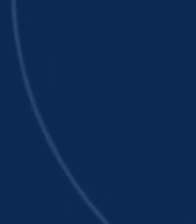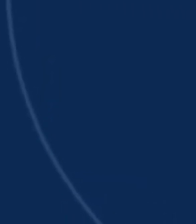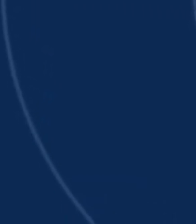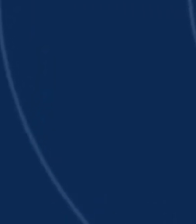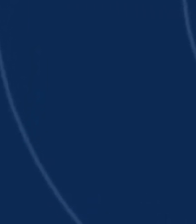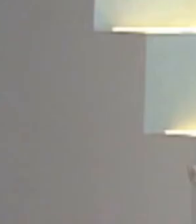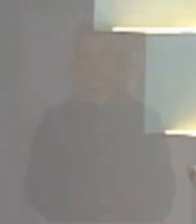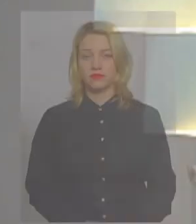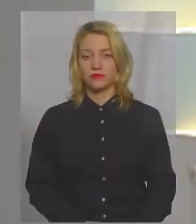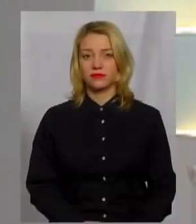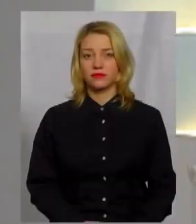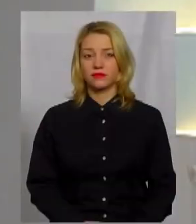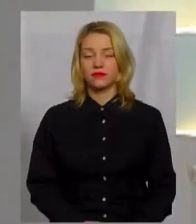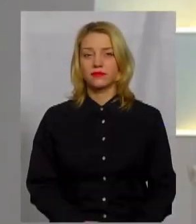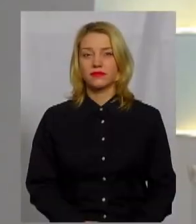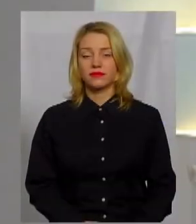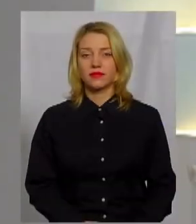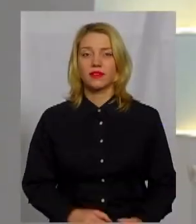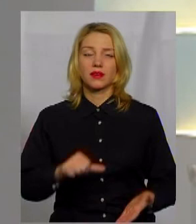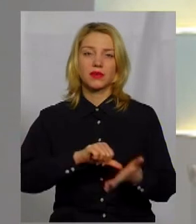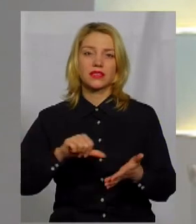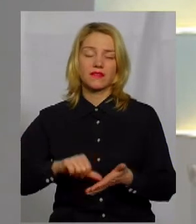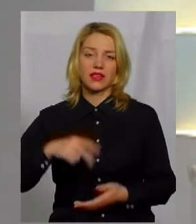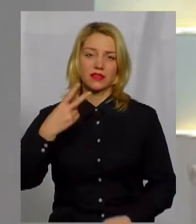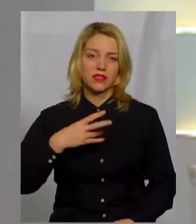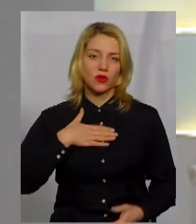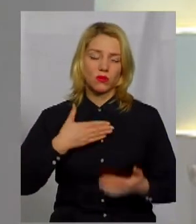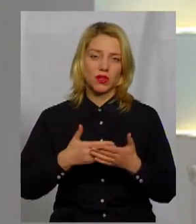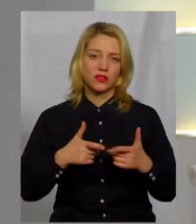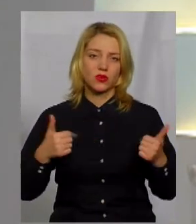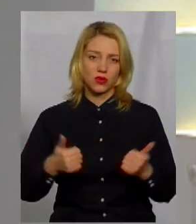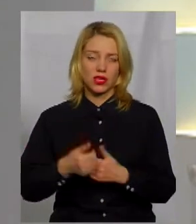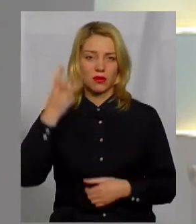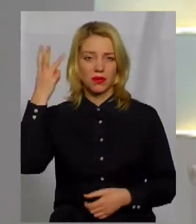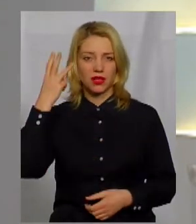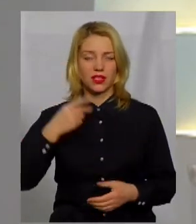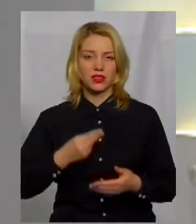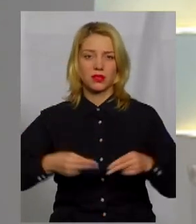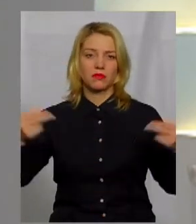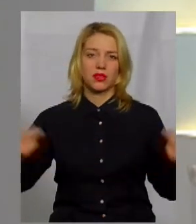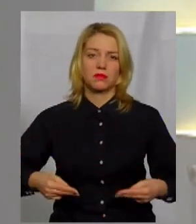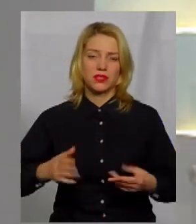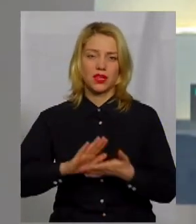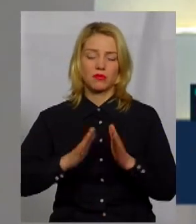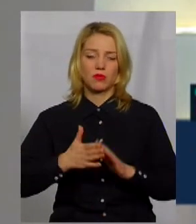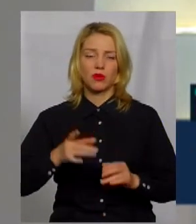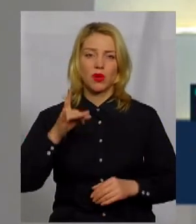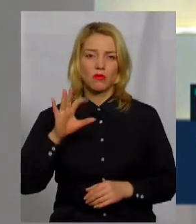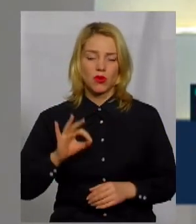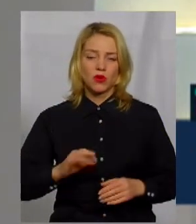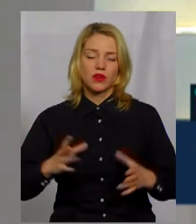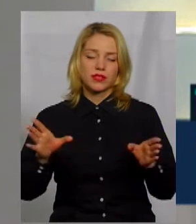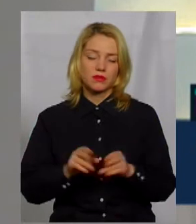Музика Представники 20 громадських організацій Хмельниччини підписали меморандум про співпрацю.